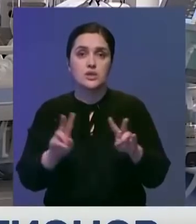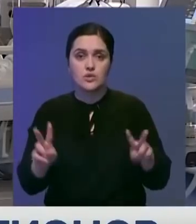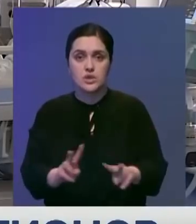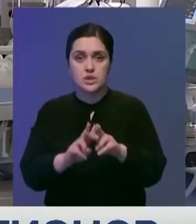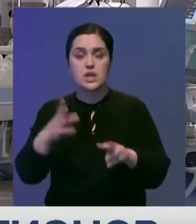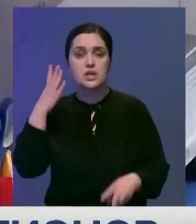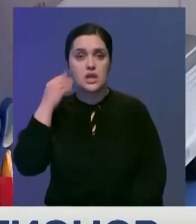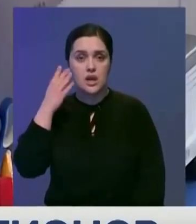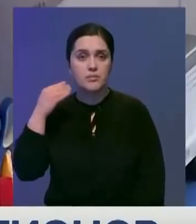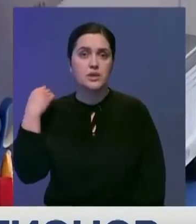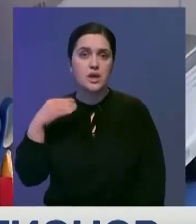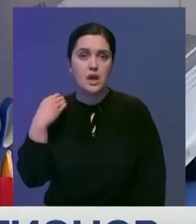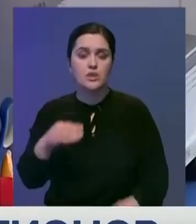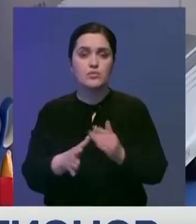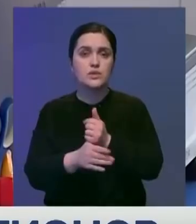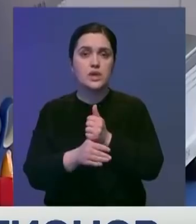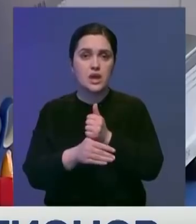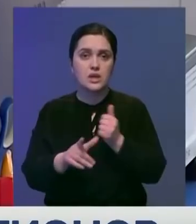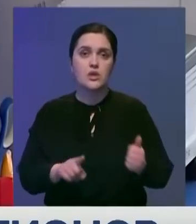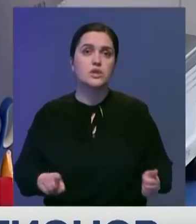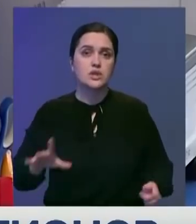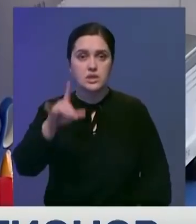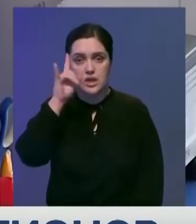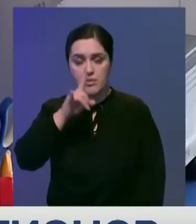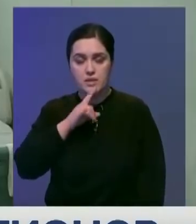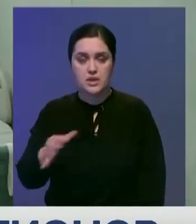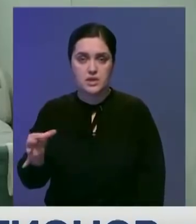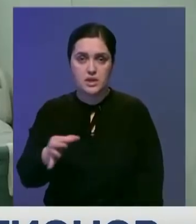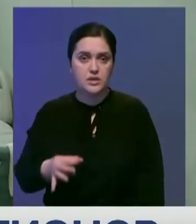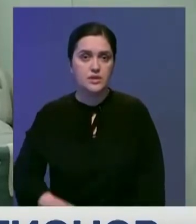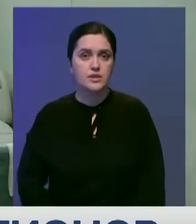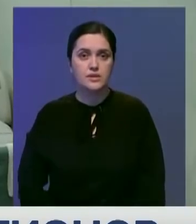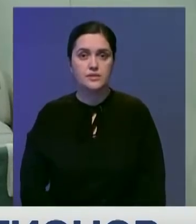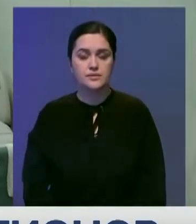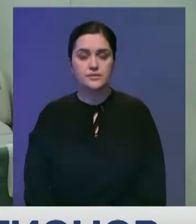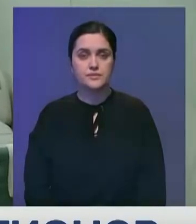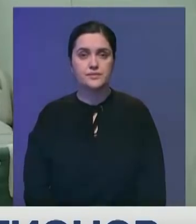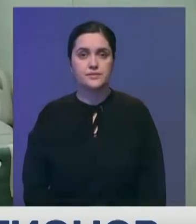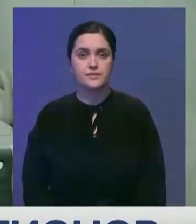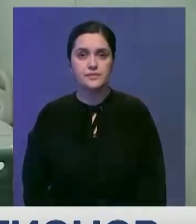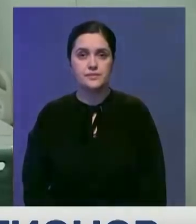ней также остаются столица Алматы, Актюбинская, Тарауская и Западно-Казахстанская области.